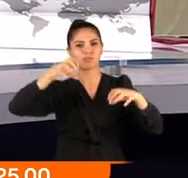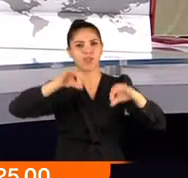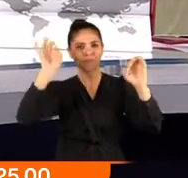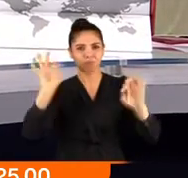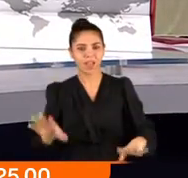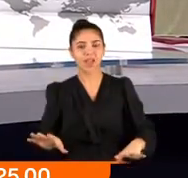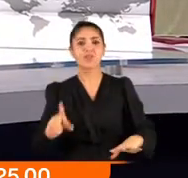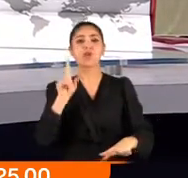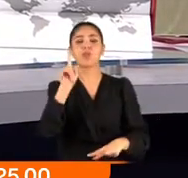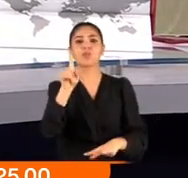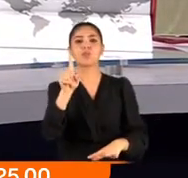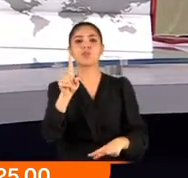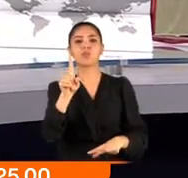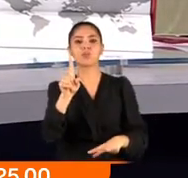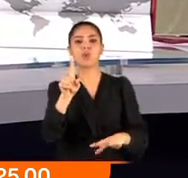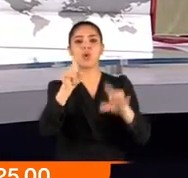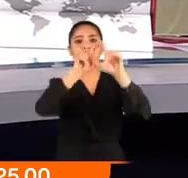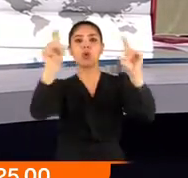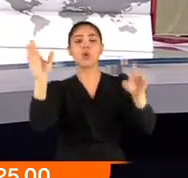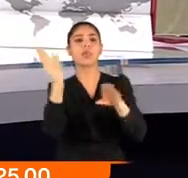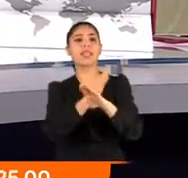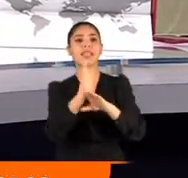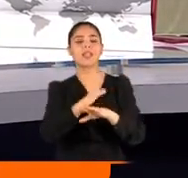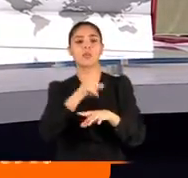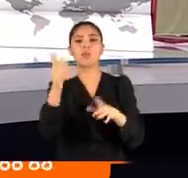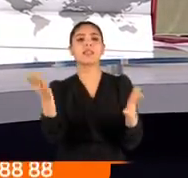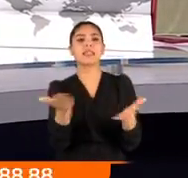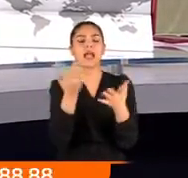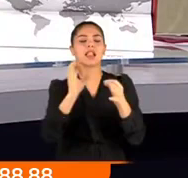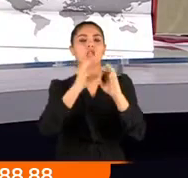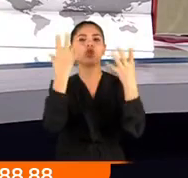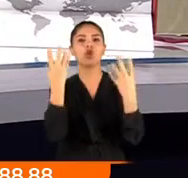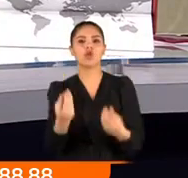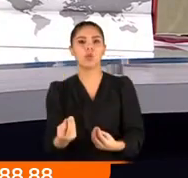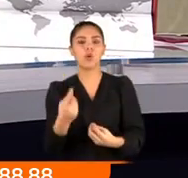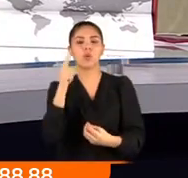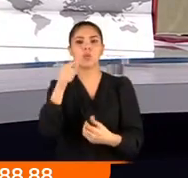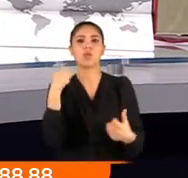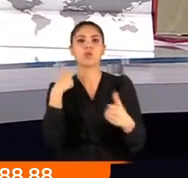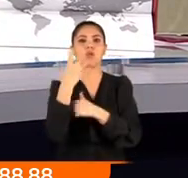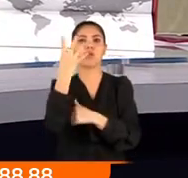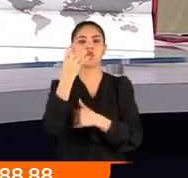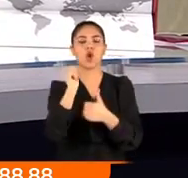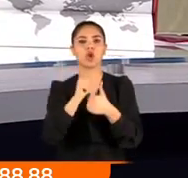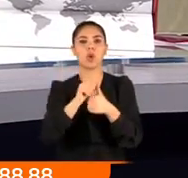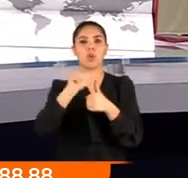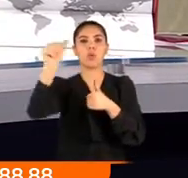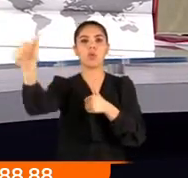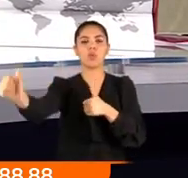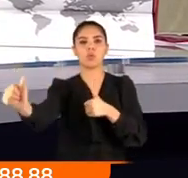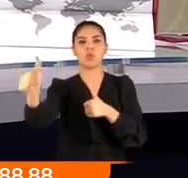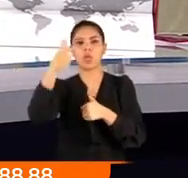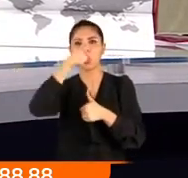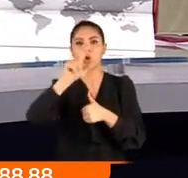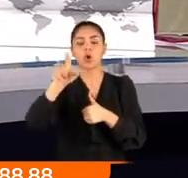başladı. Peki bu başlık niye var? Bu sorun nasıl çözüldü? Hemen söyleyeyim. Bu defa da 4 kilometre ötedeki köyü